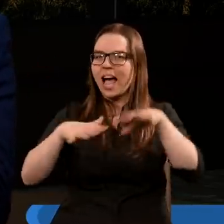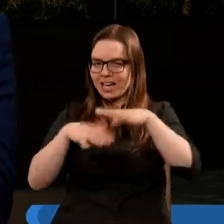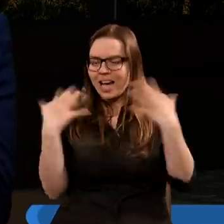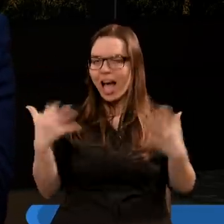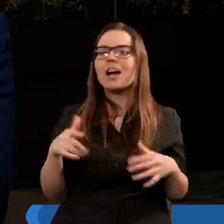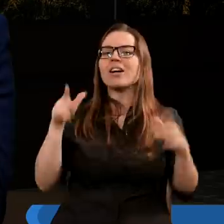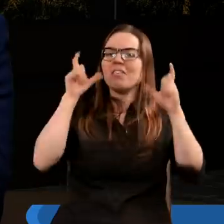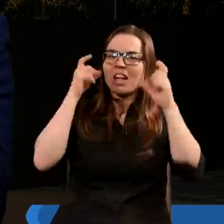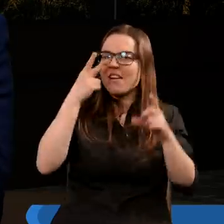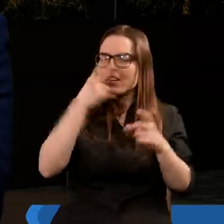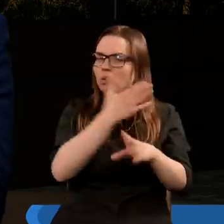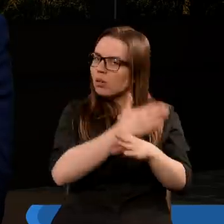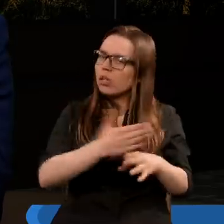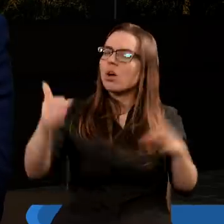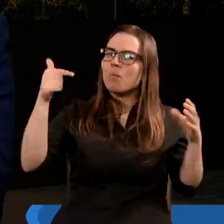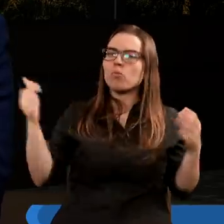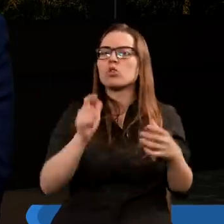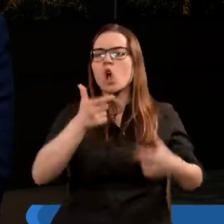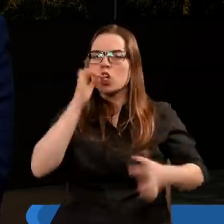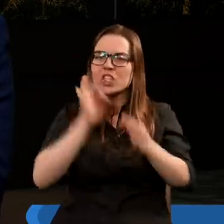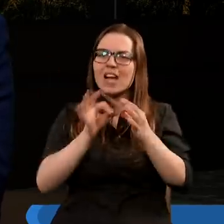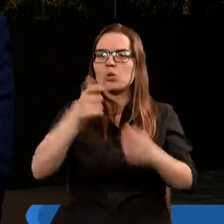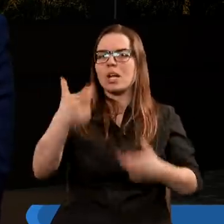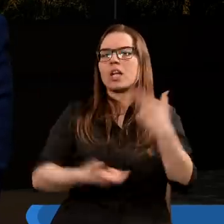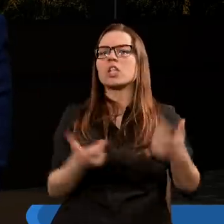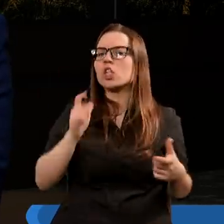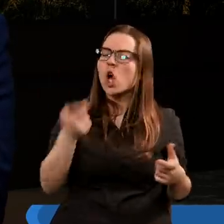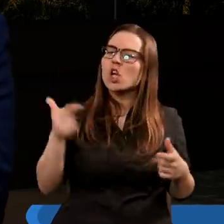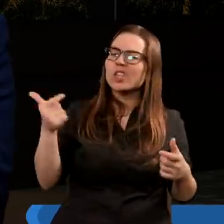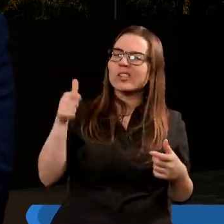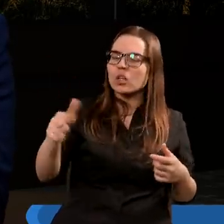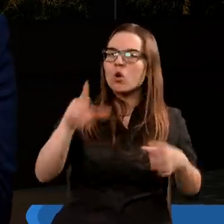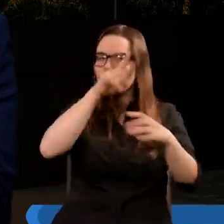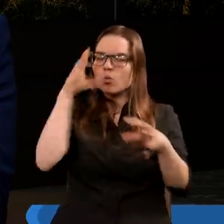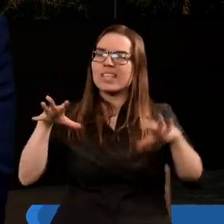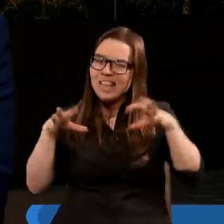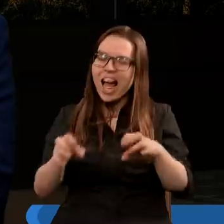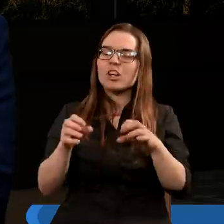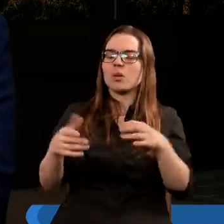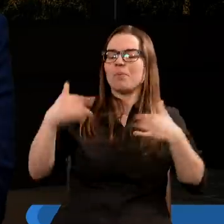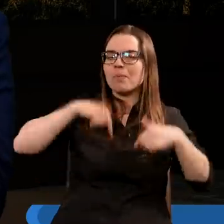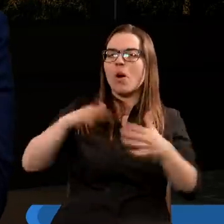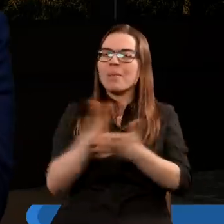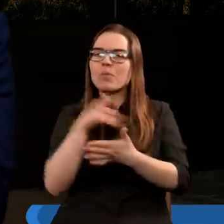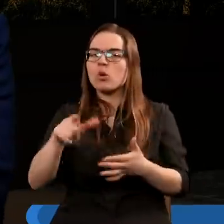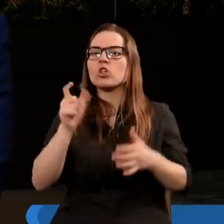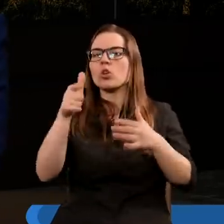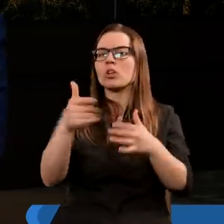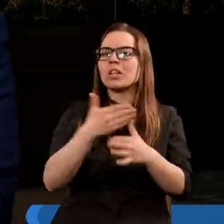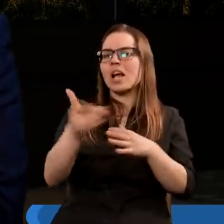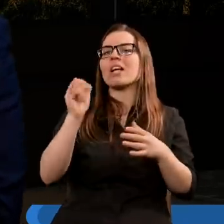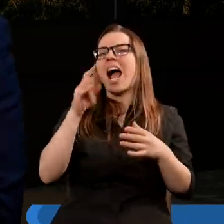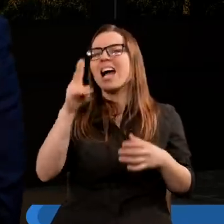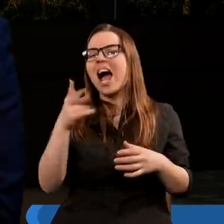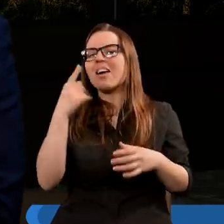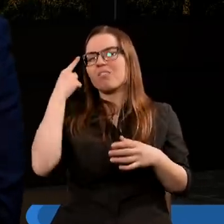widzimy, że diabeł musiał zrobić coś szczególnego. Coś, co by tych ludzi zatrzymało, mimo tego, co spotkali. I tym czymś szczególnym,